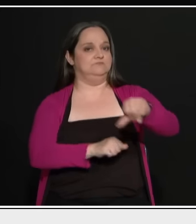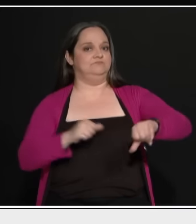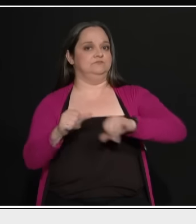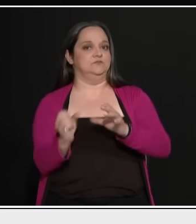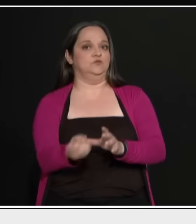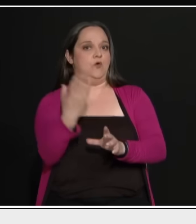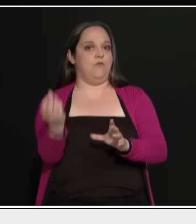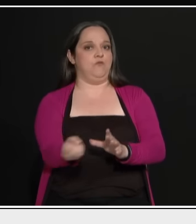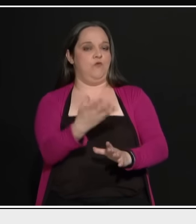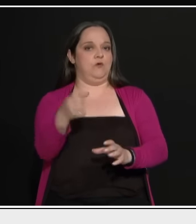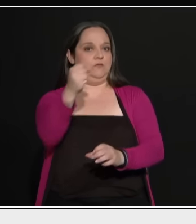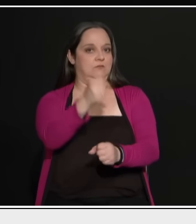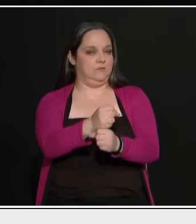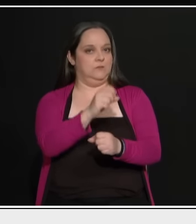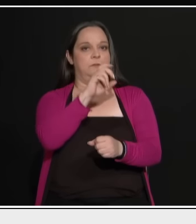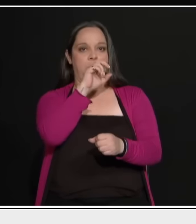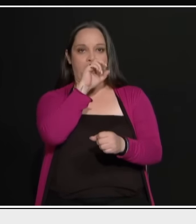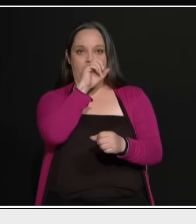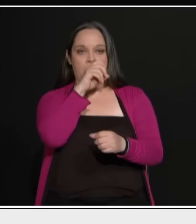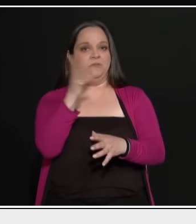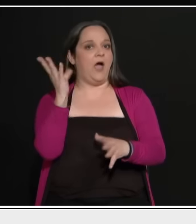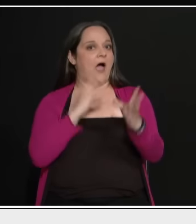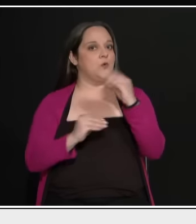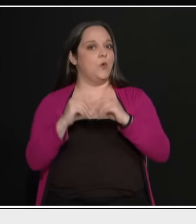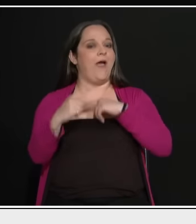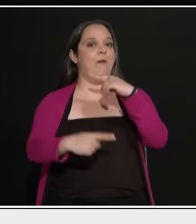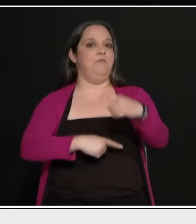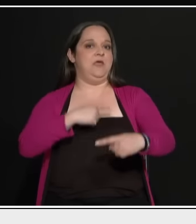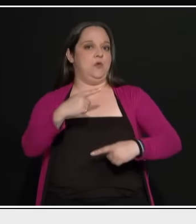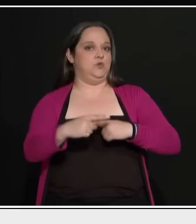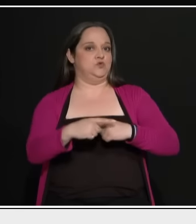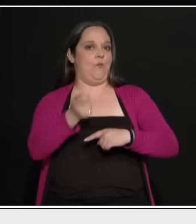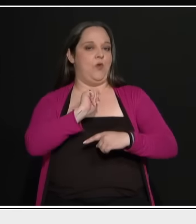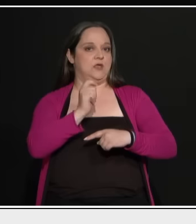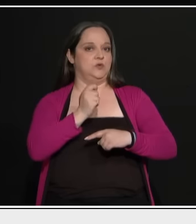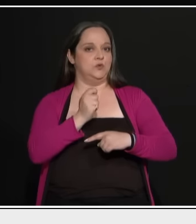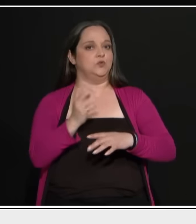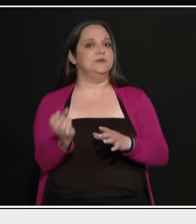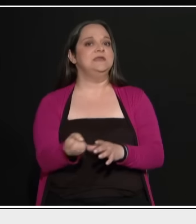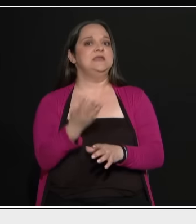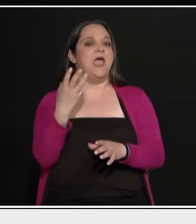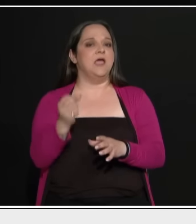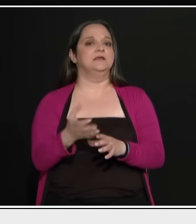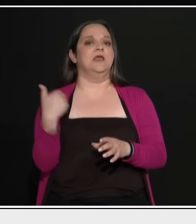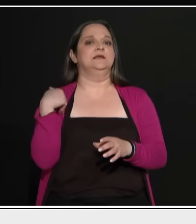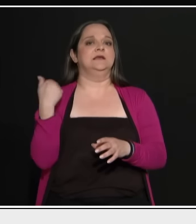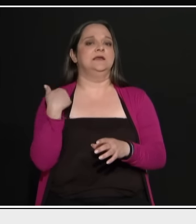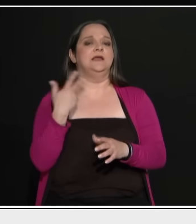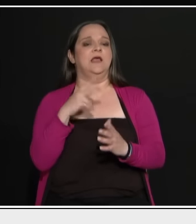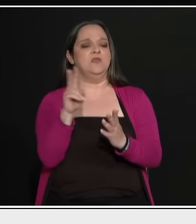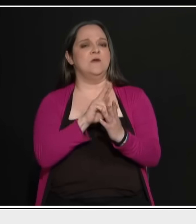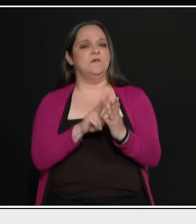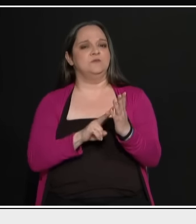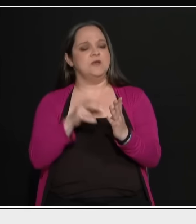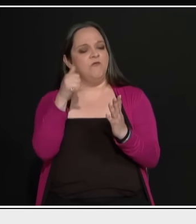ακούω πολλούς έμπειρους της πολιτικής να λένε δεν είναι τόσο βαθιά στα πράγματα οι νέοι, δεν είναι πολύ διαβασμένοι, δεν είναι